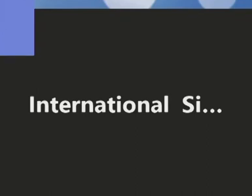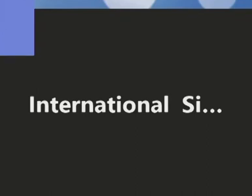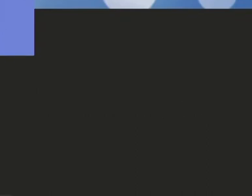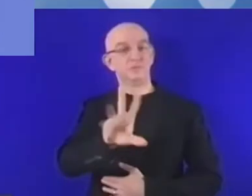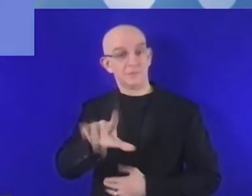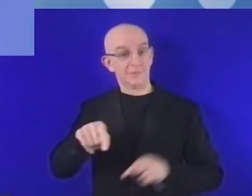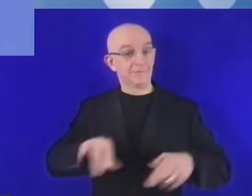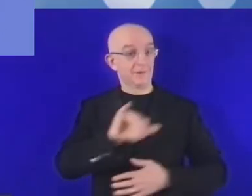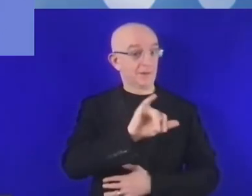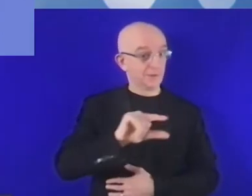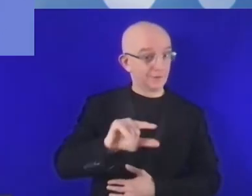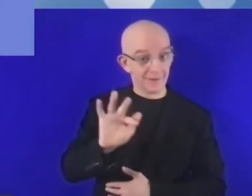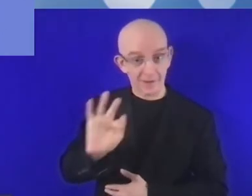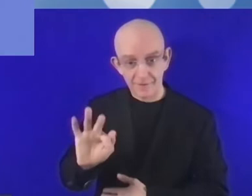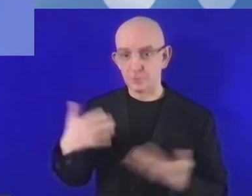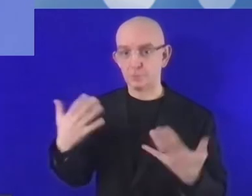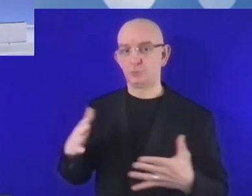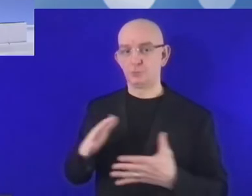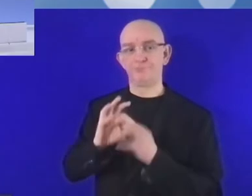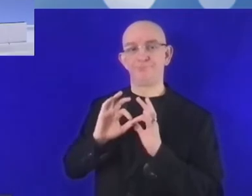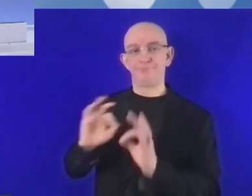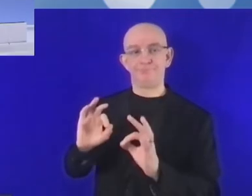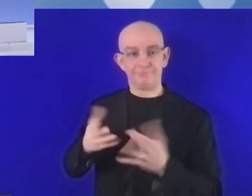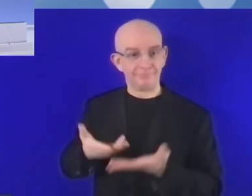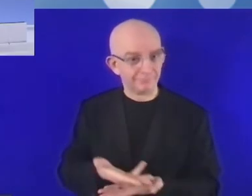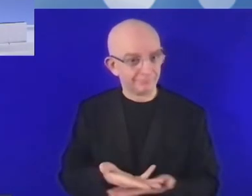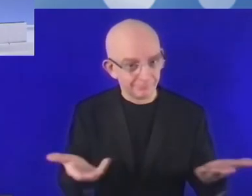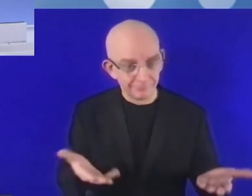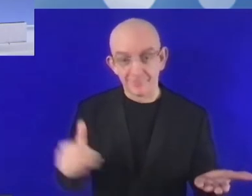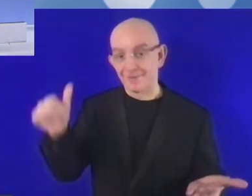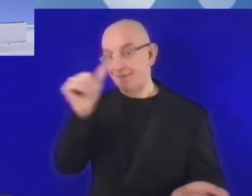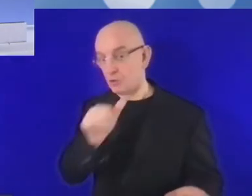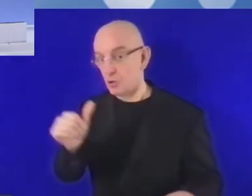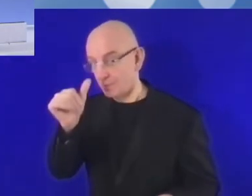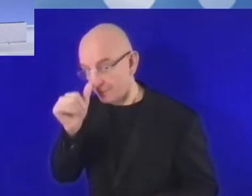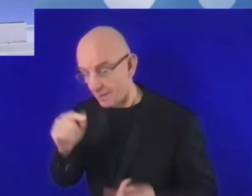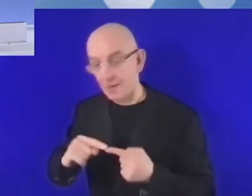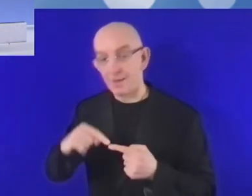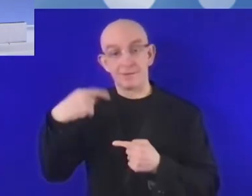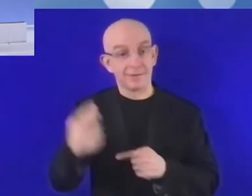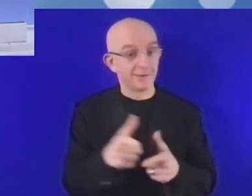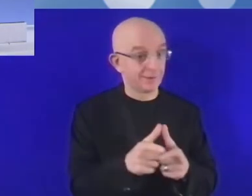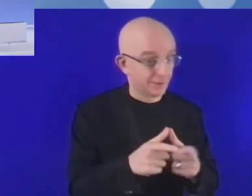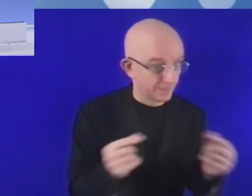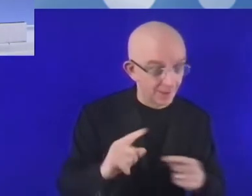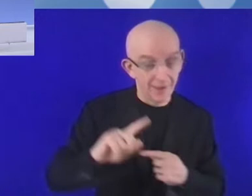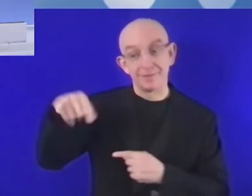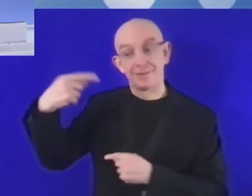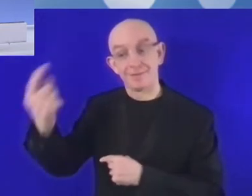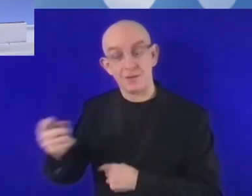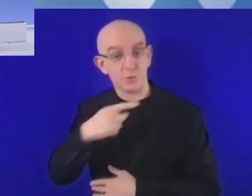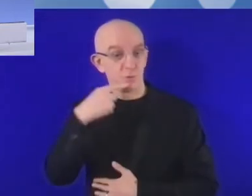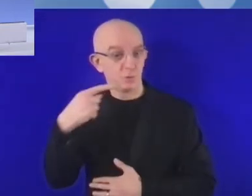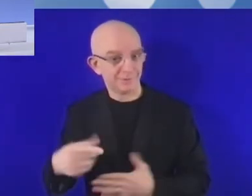Etiopia najpierw, potem kolejne państwa, w tym jedno, które jeszcze nie zostało potwierdzone, a w 2025